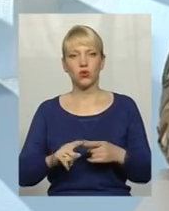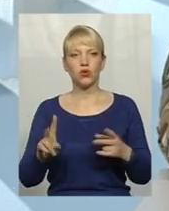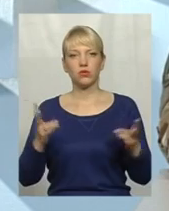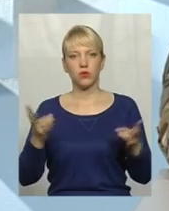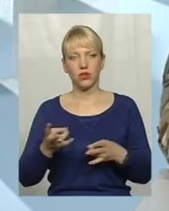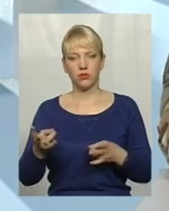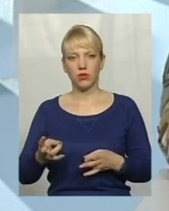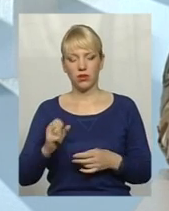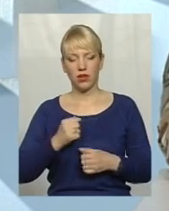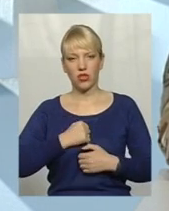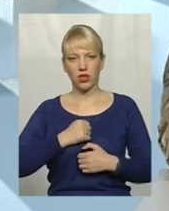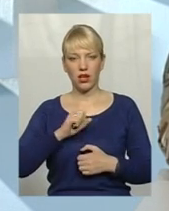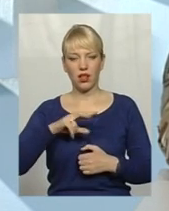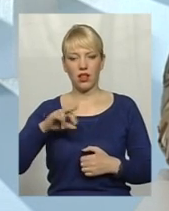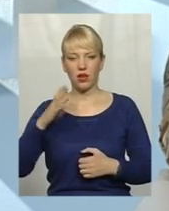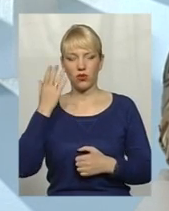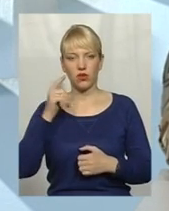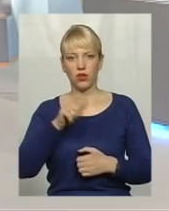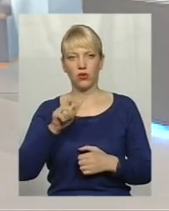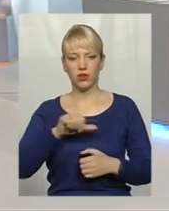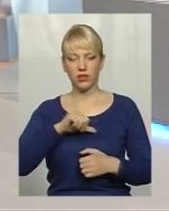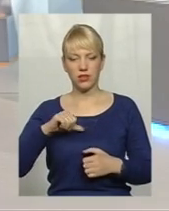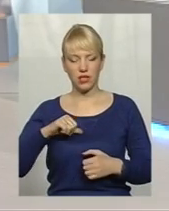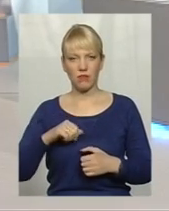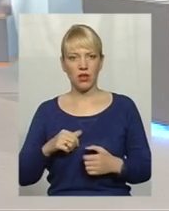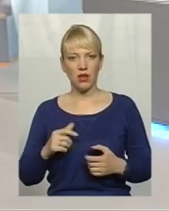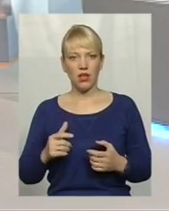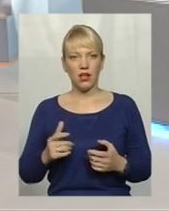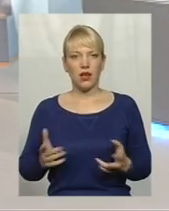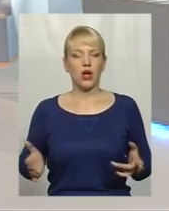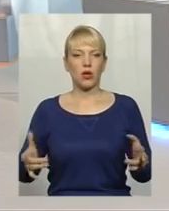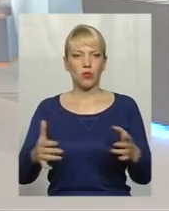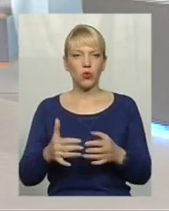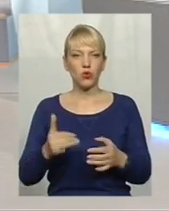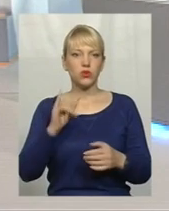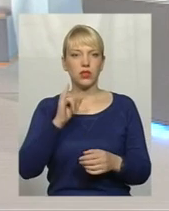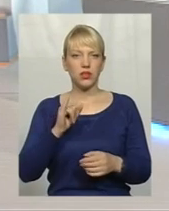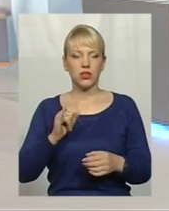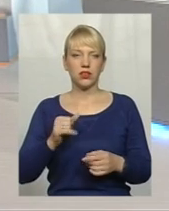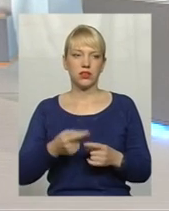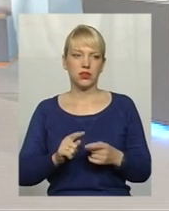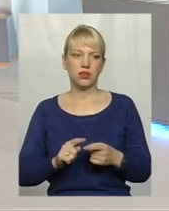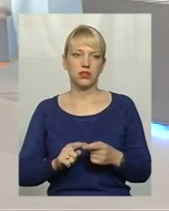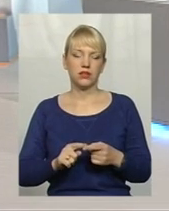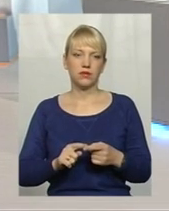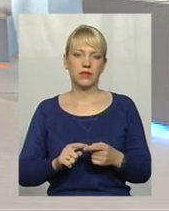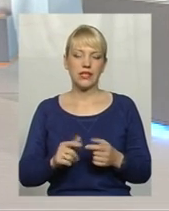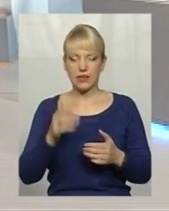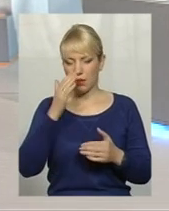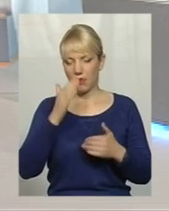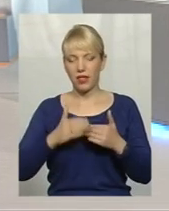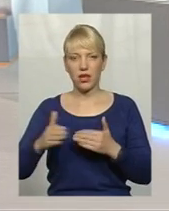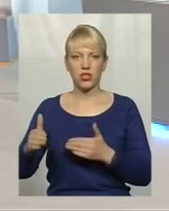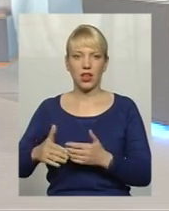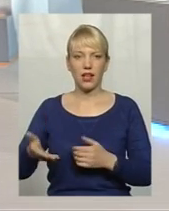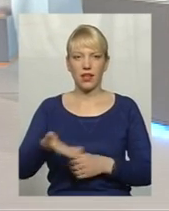на жаль. Але коли люди самі акумулюються, це зближає, по-перше, нас самих,